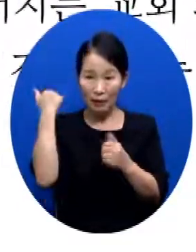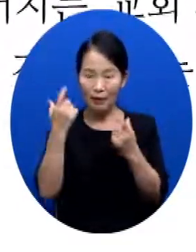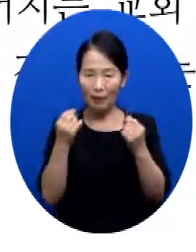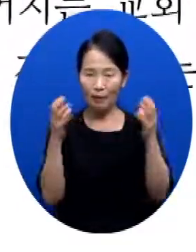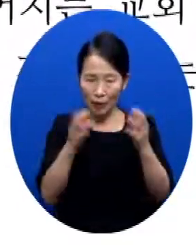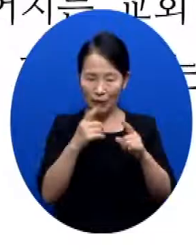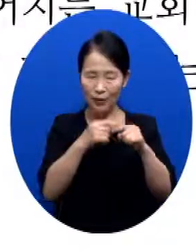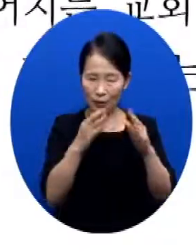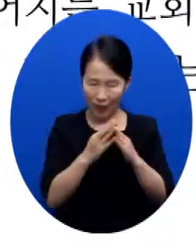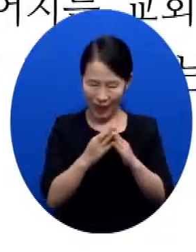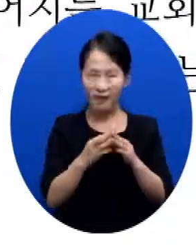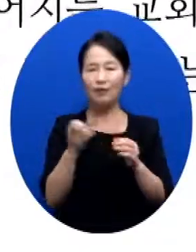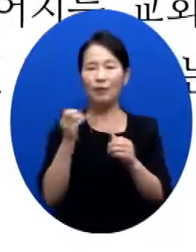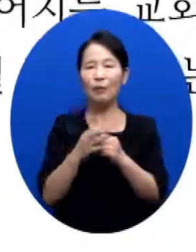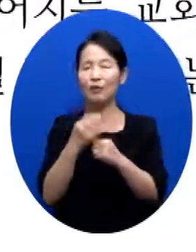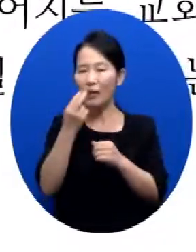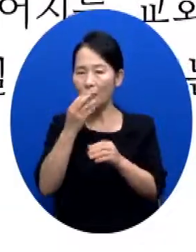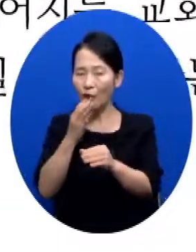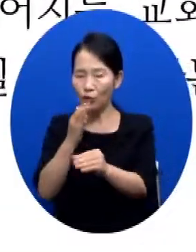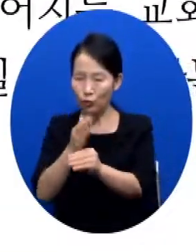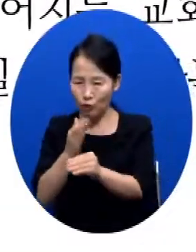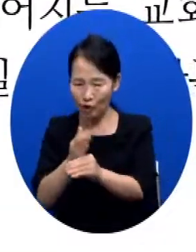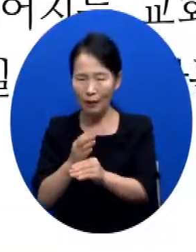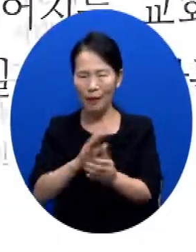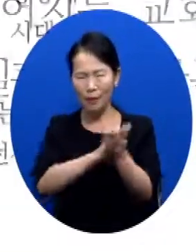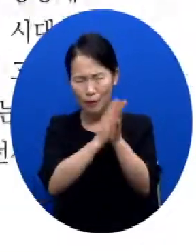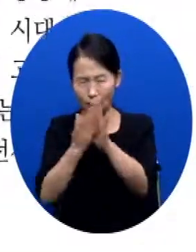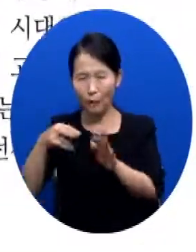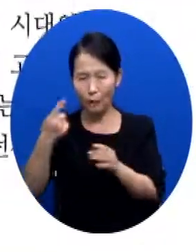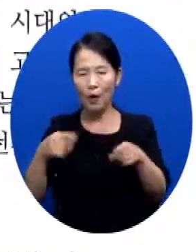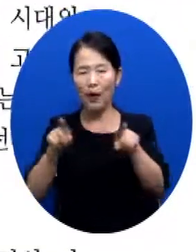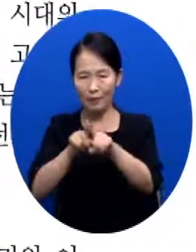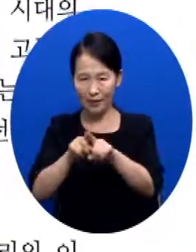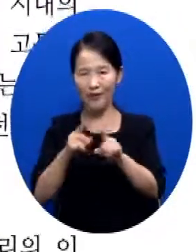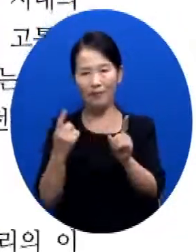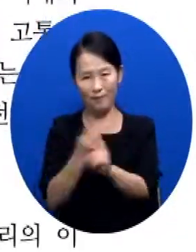생명 중심의 변혁적 전환을 이뤄야 한다고 강조했습니다.